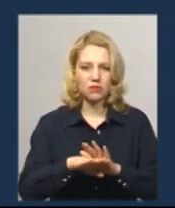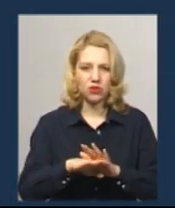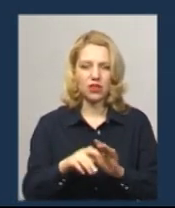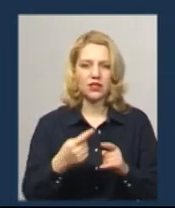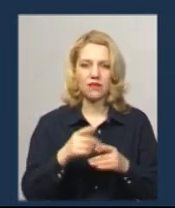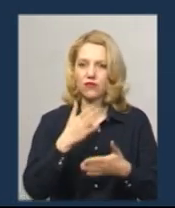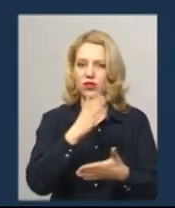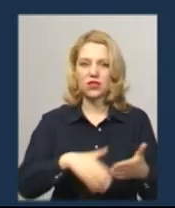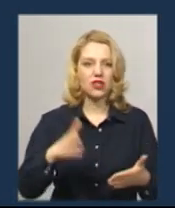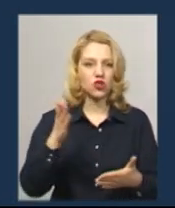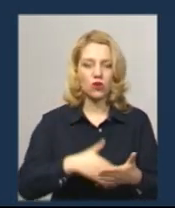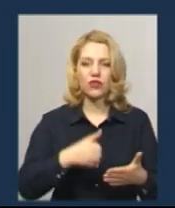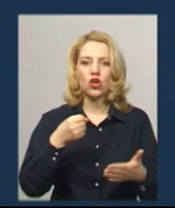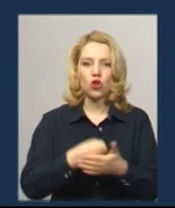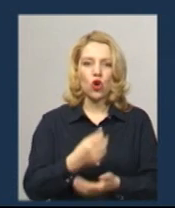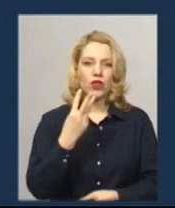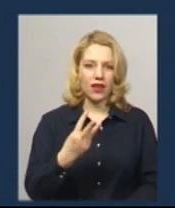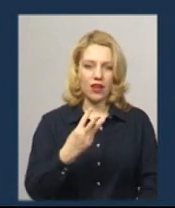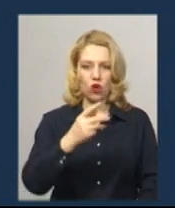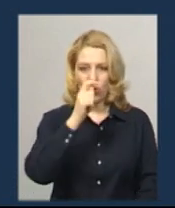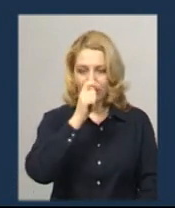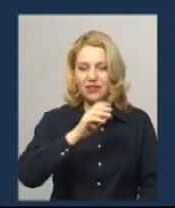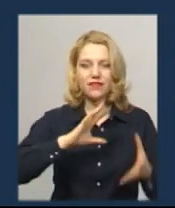скасовані щонайменше до 3 квітня взагалі.